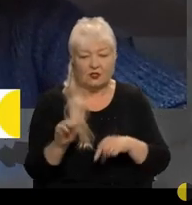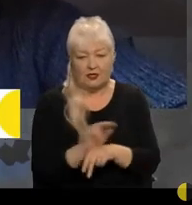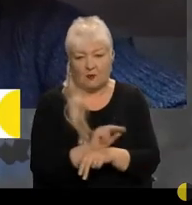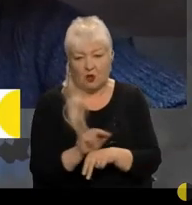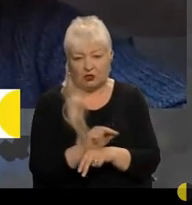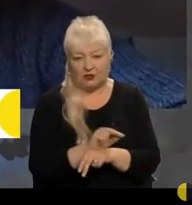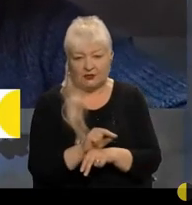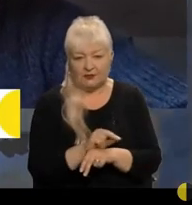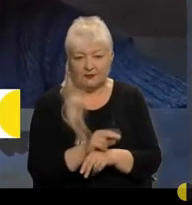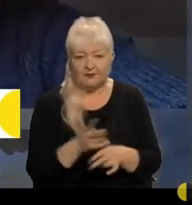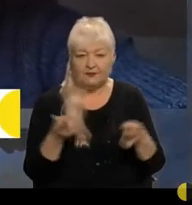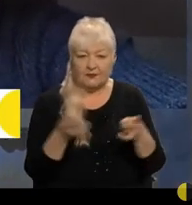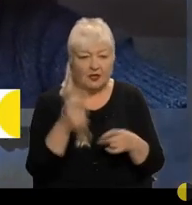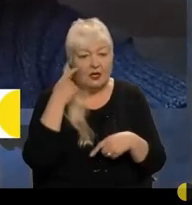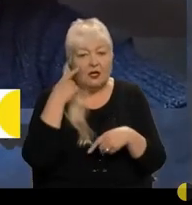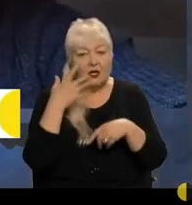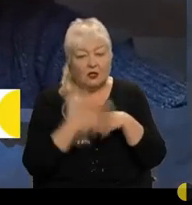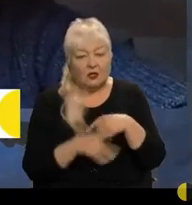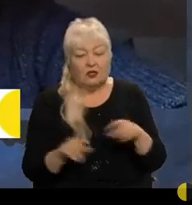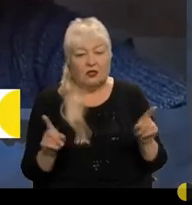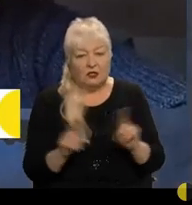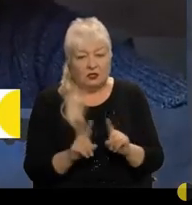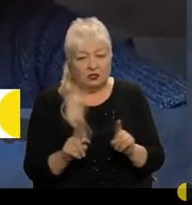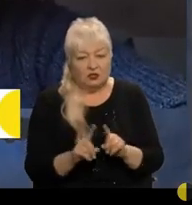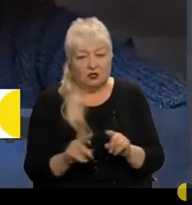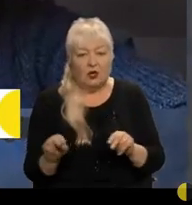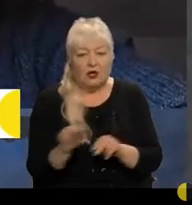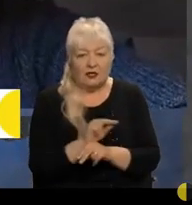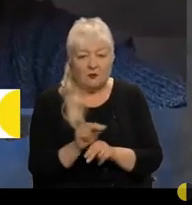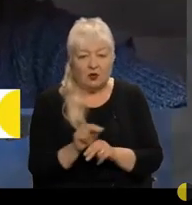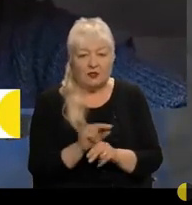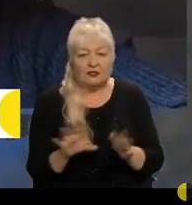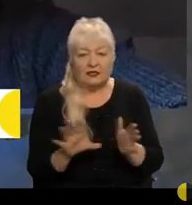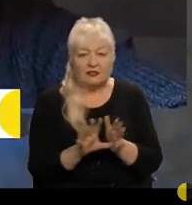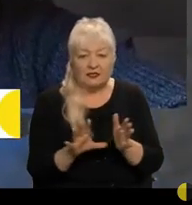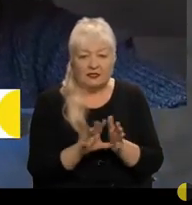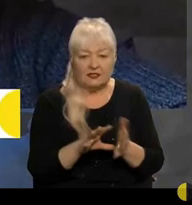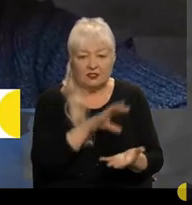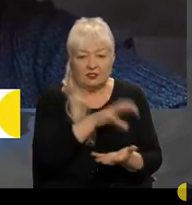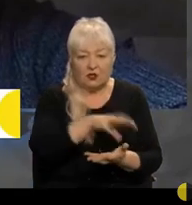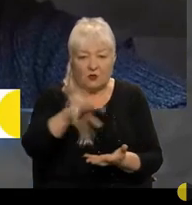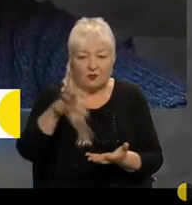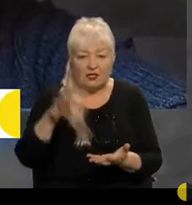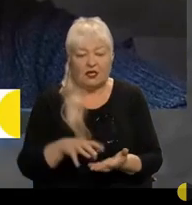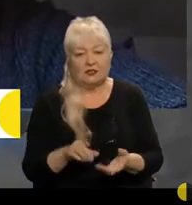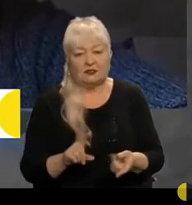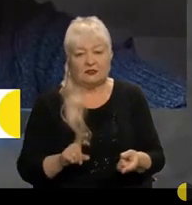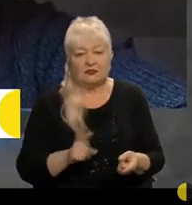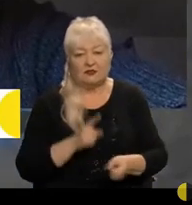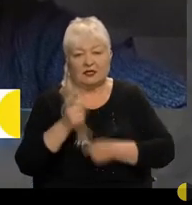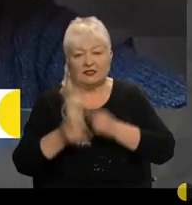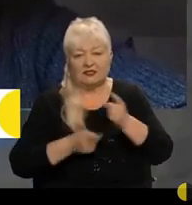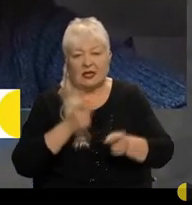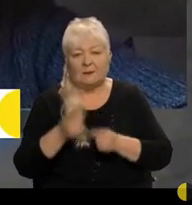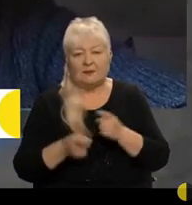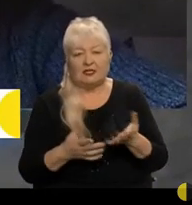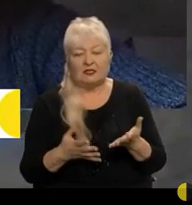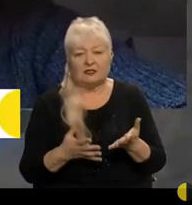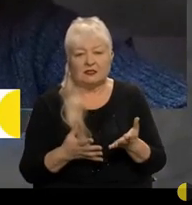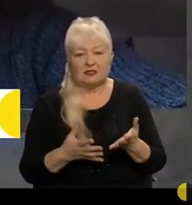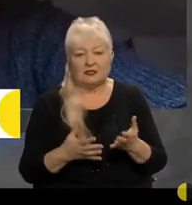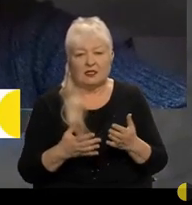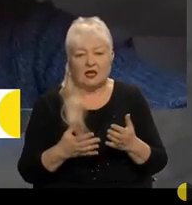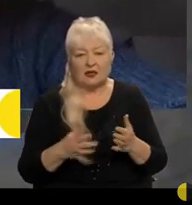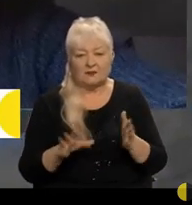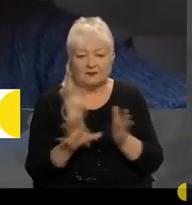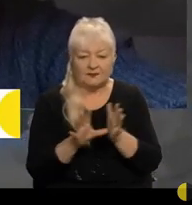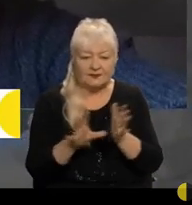Потрібно розуміти, що ремонт енергетичних об'єктів серйозних, заміна трансформаторів, підстанцій, тим